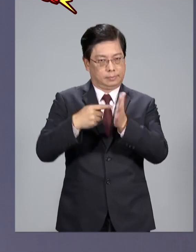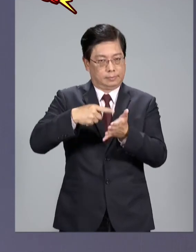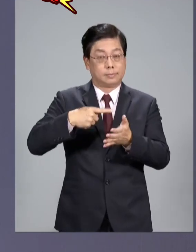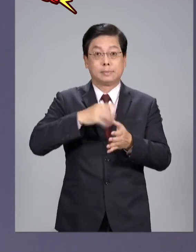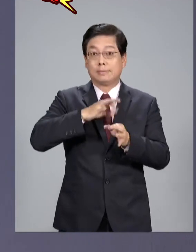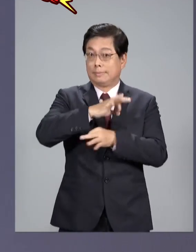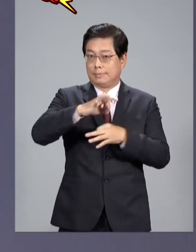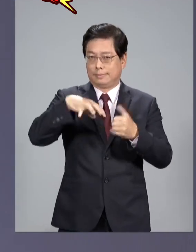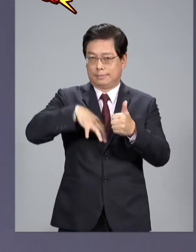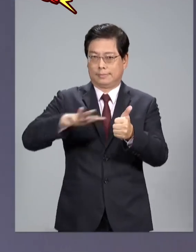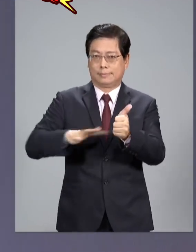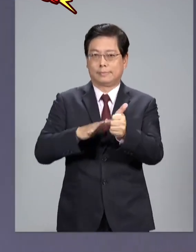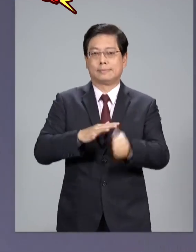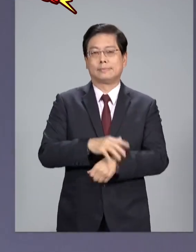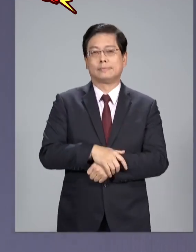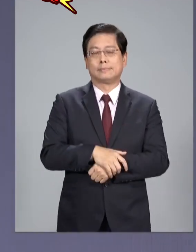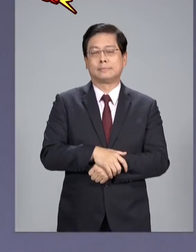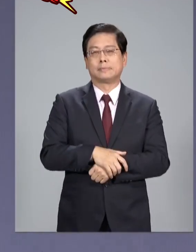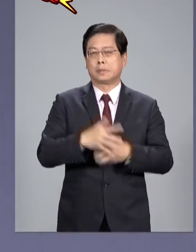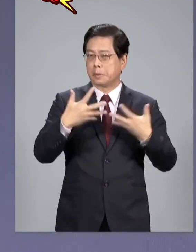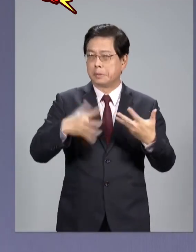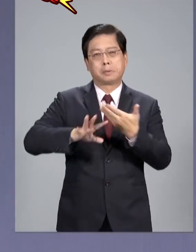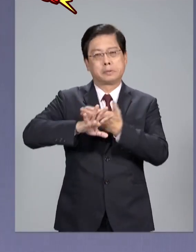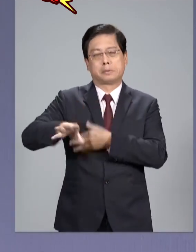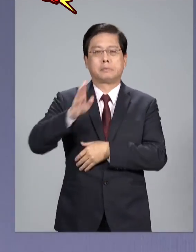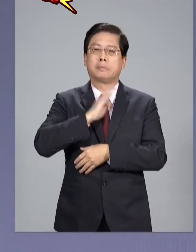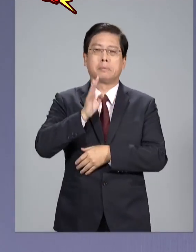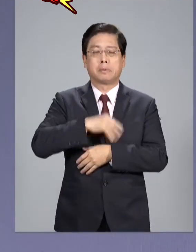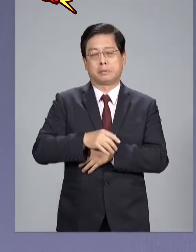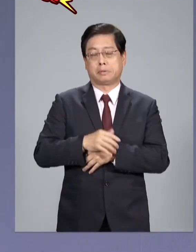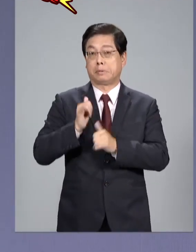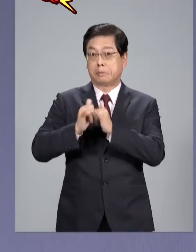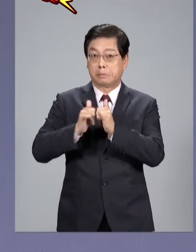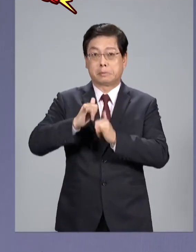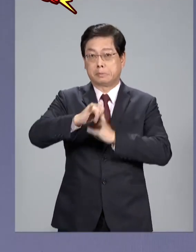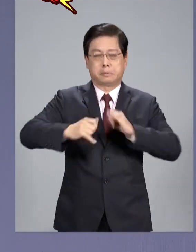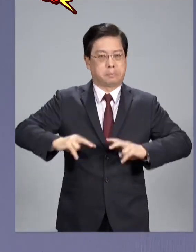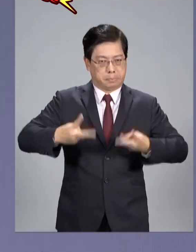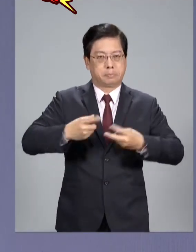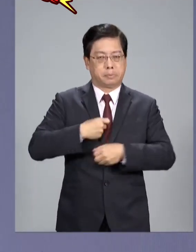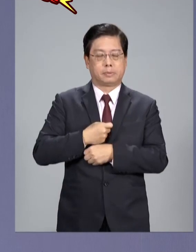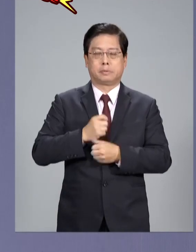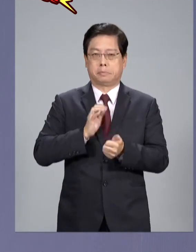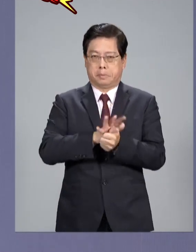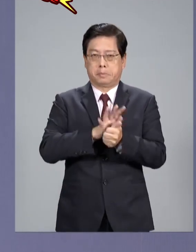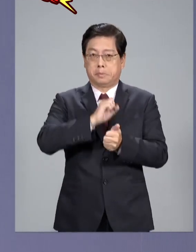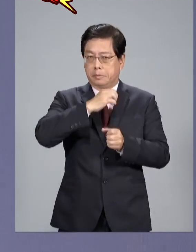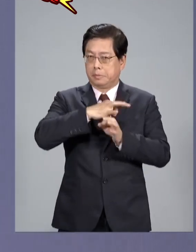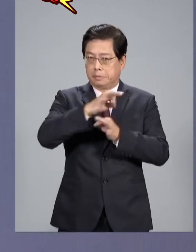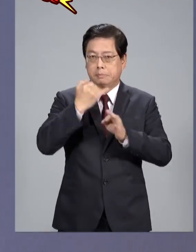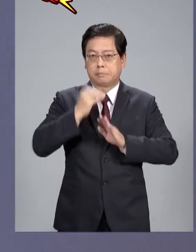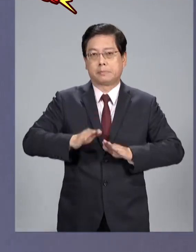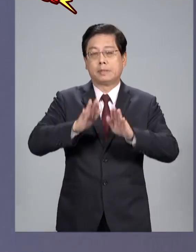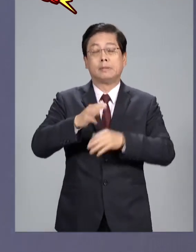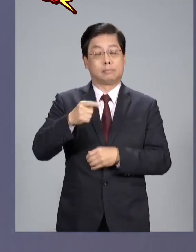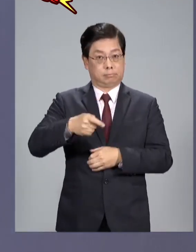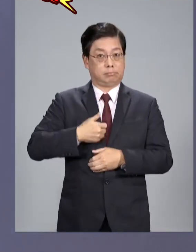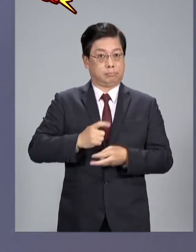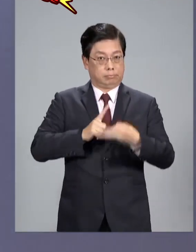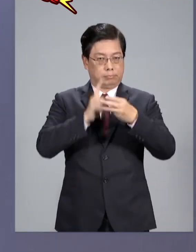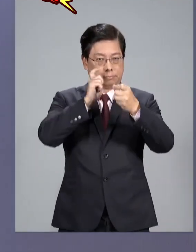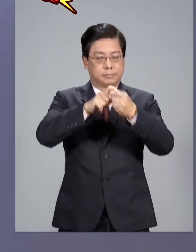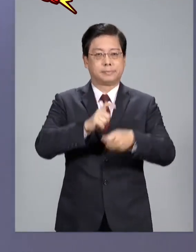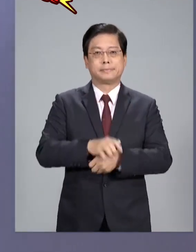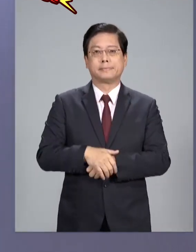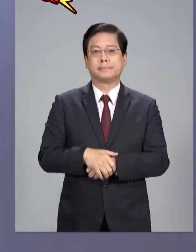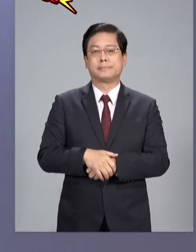經濟內閣扯一大堆其他的都沒有用把老百姓的生活改善讓台灣的經濟能夠更好才是我們最主要